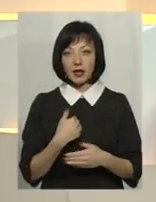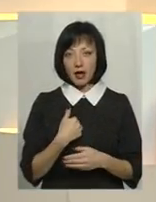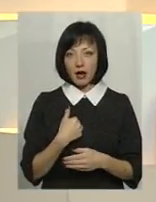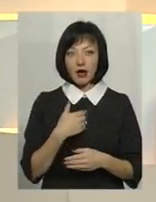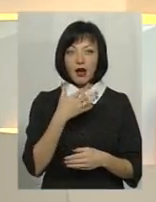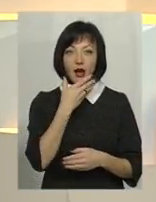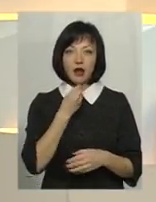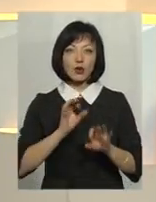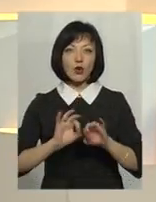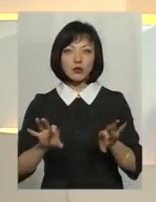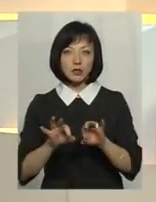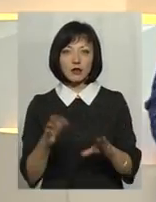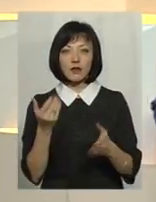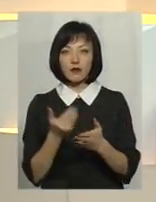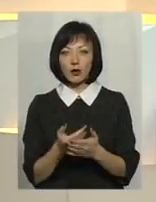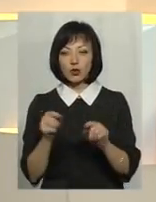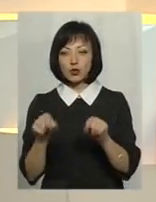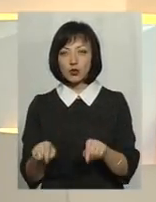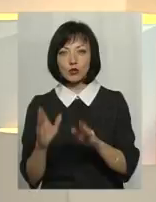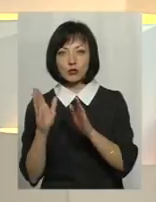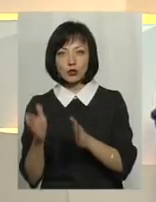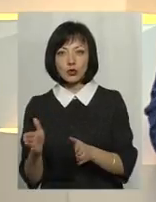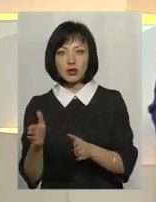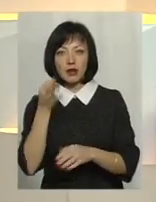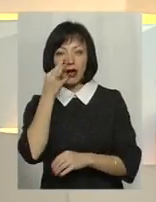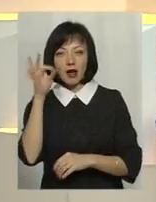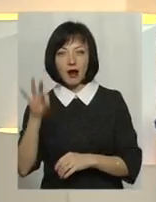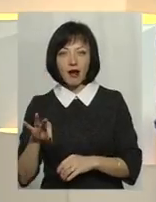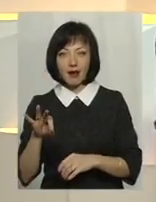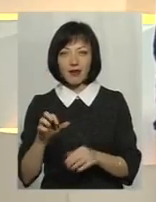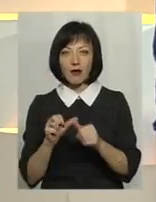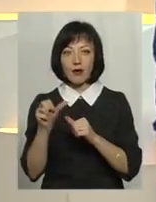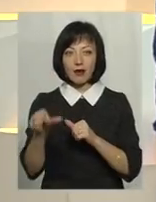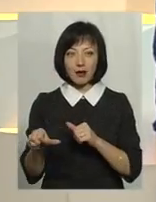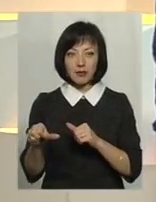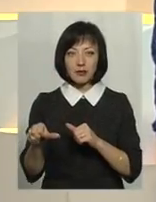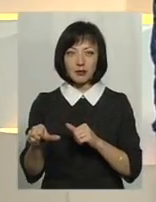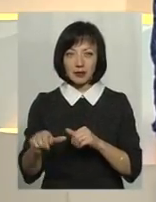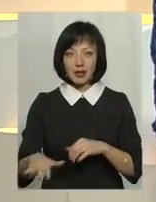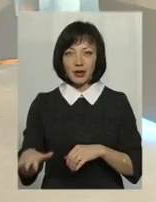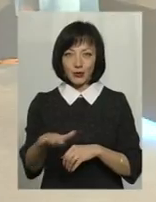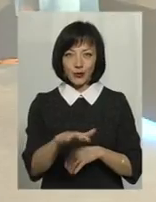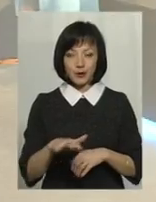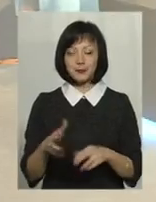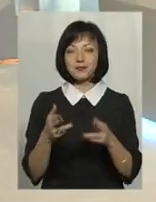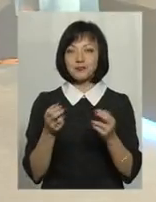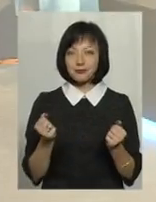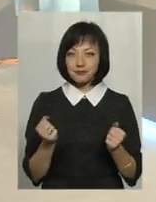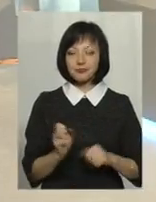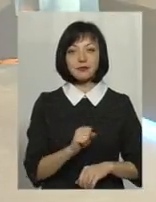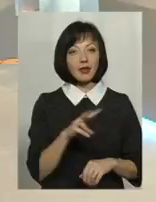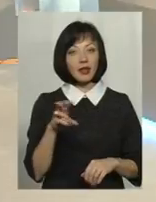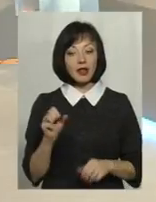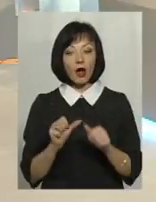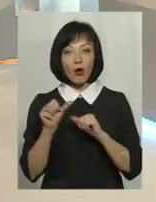Гарно розповісти, що от тут буде рай на окрему взяті території. Так, але окрім